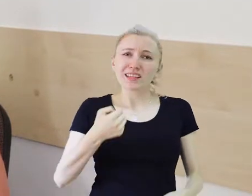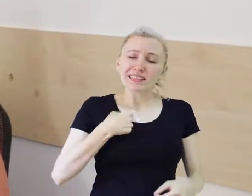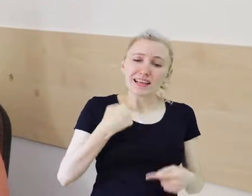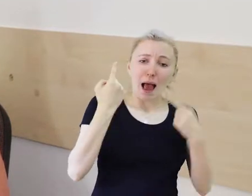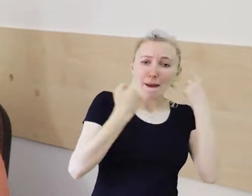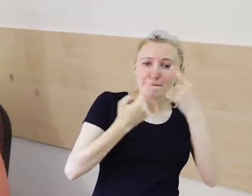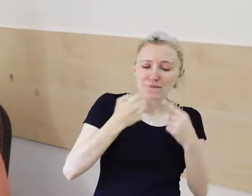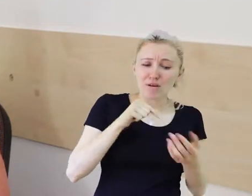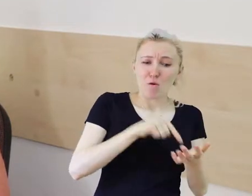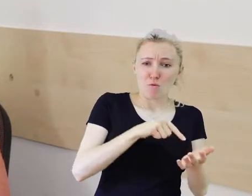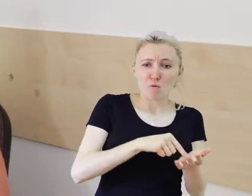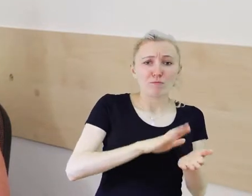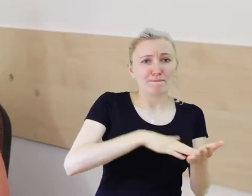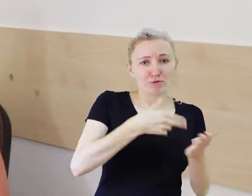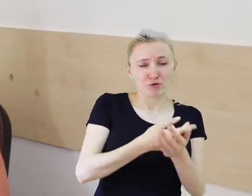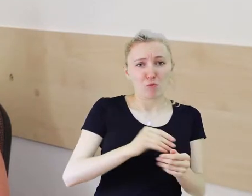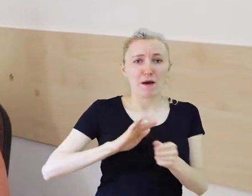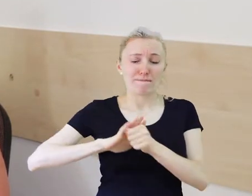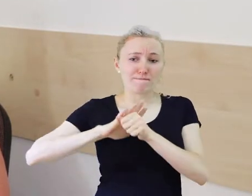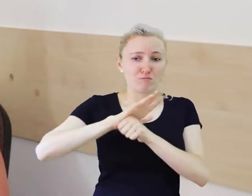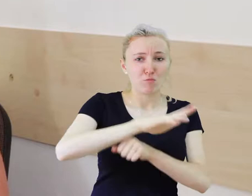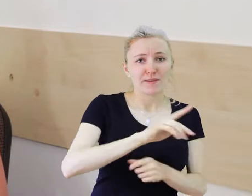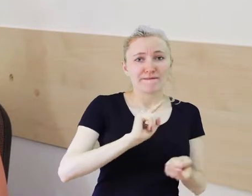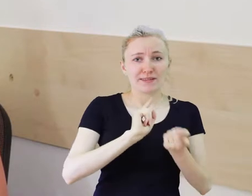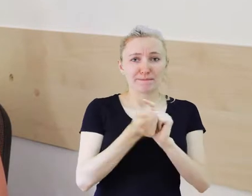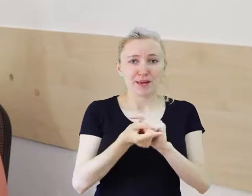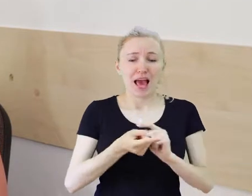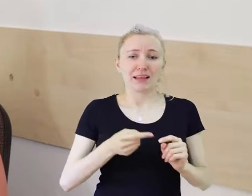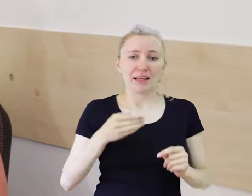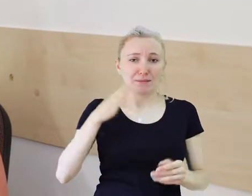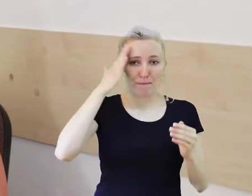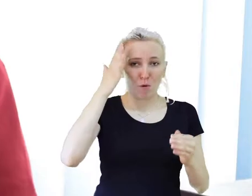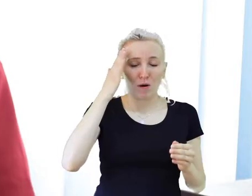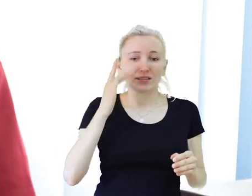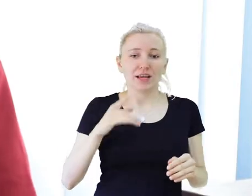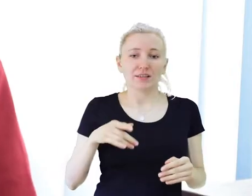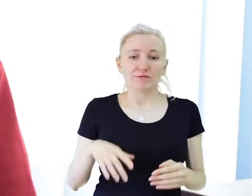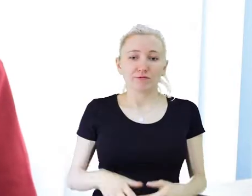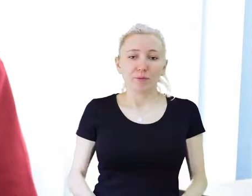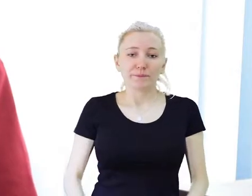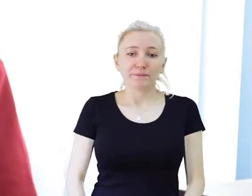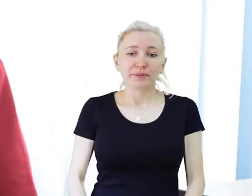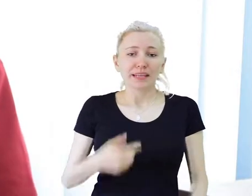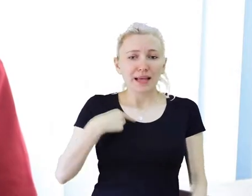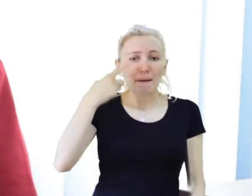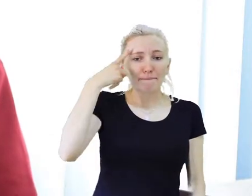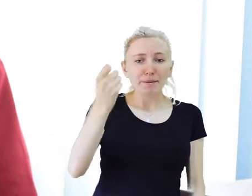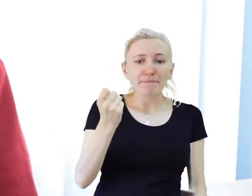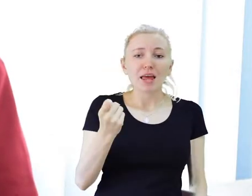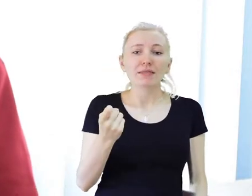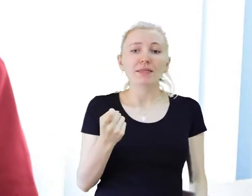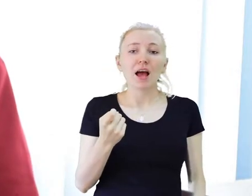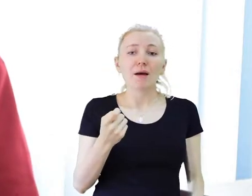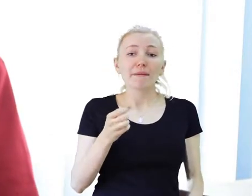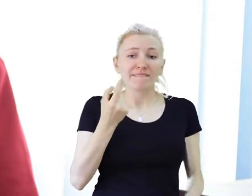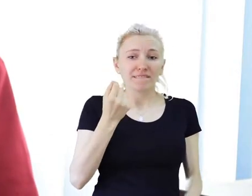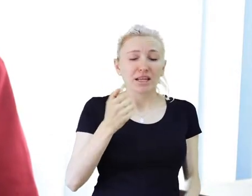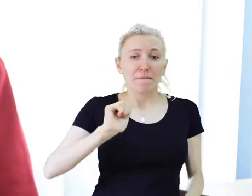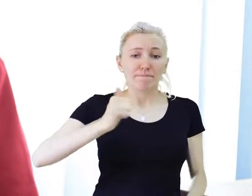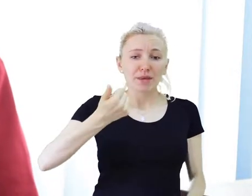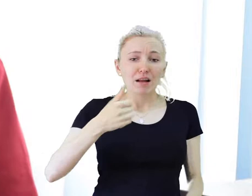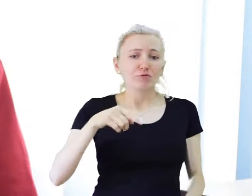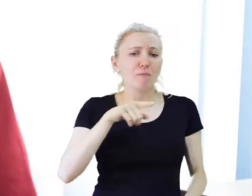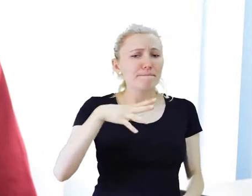taką przebudowuje świadomość społeczeństwa. Ale pamiętam pierwsze chwile, kiedy